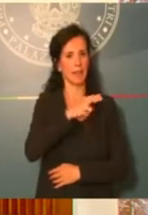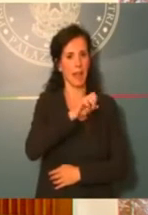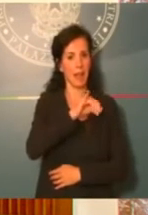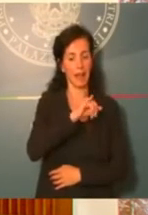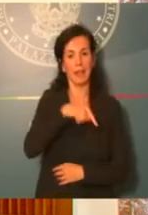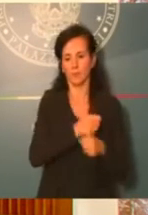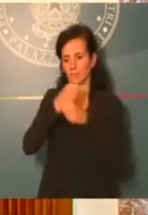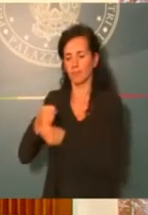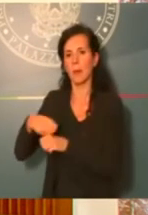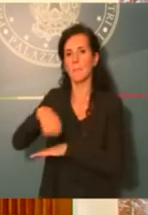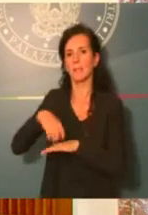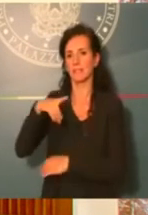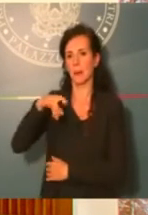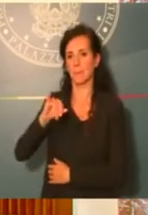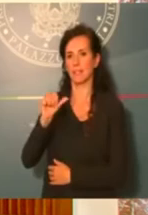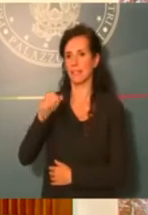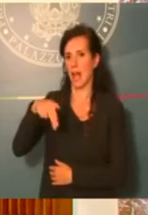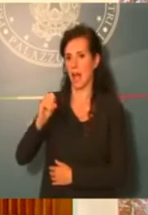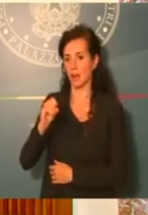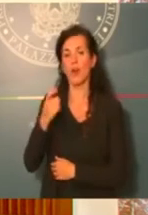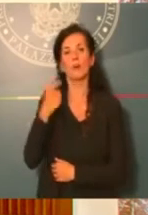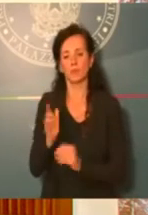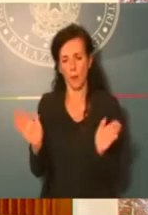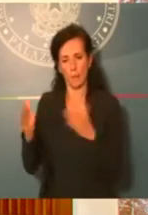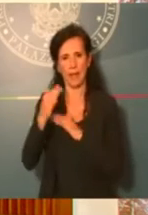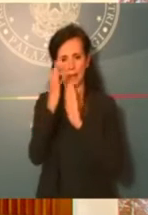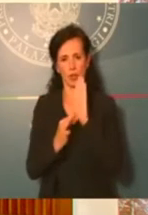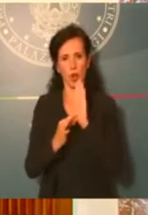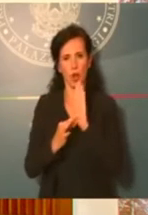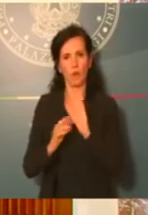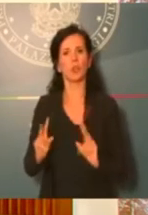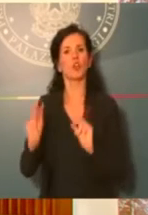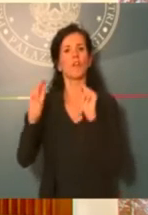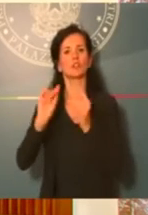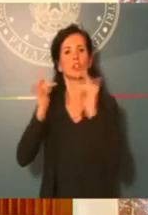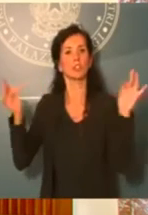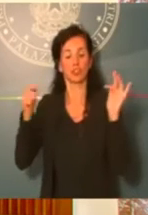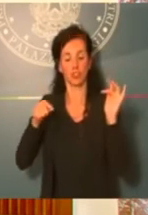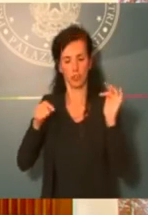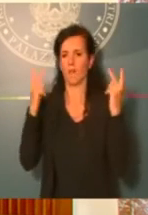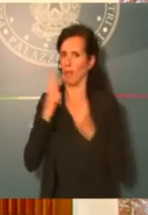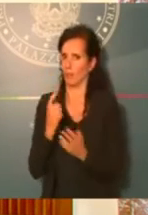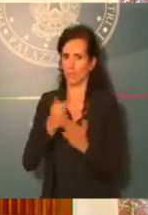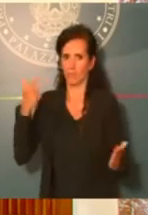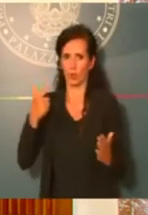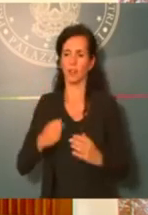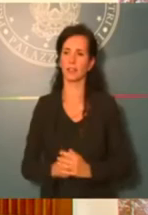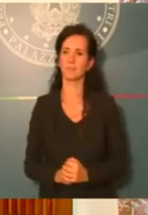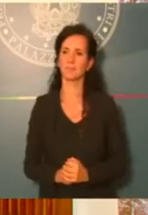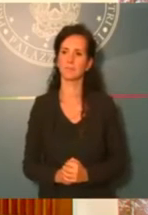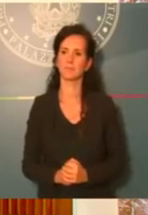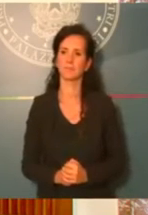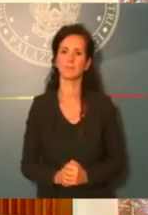il pacchetto delle norme sull'innovazione digitale è molto significativo. Grazie